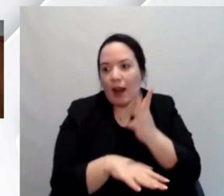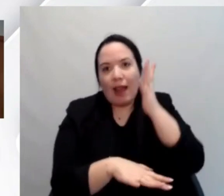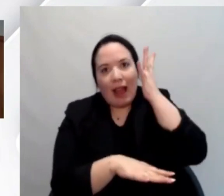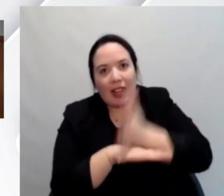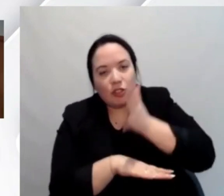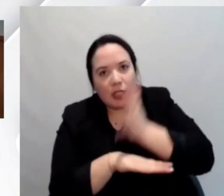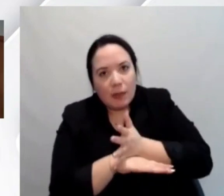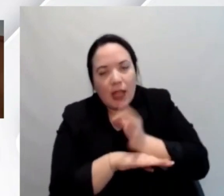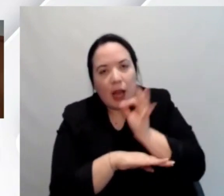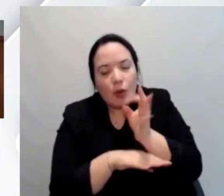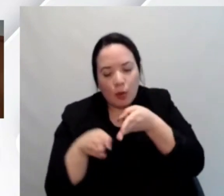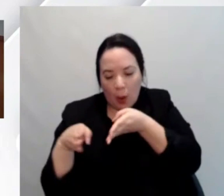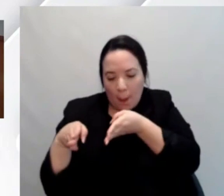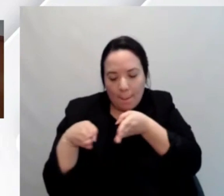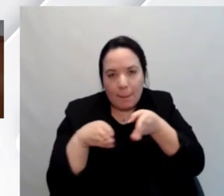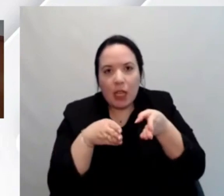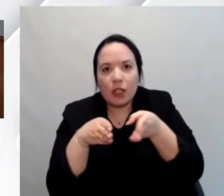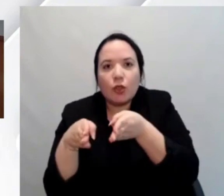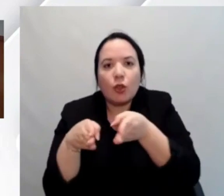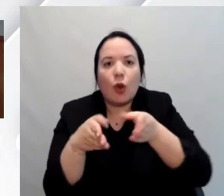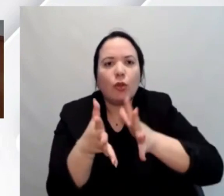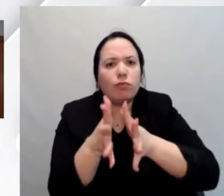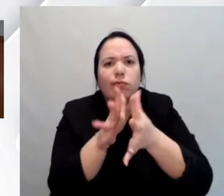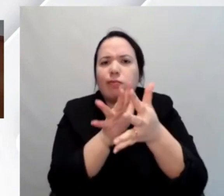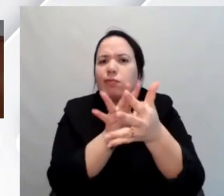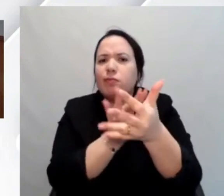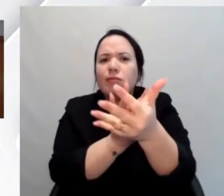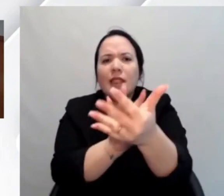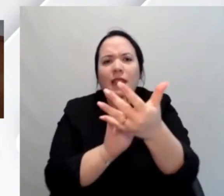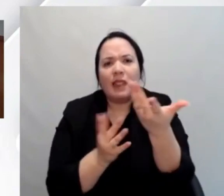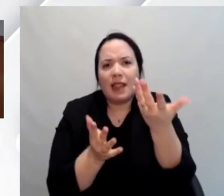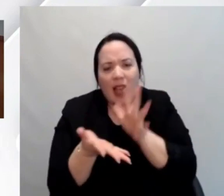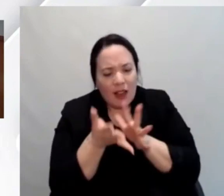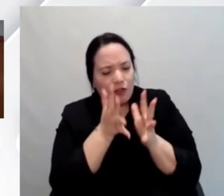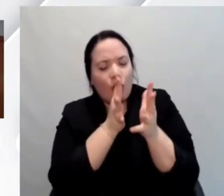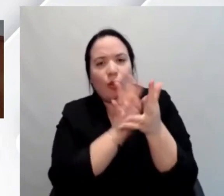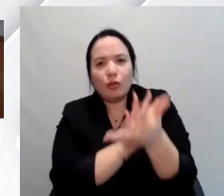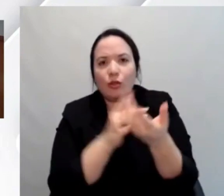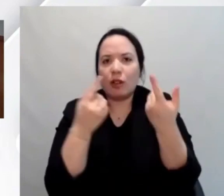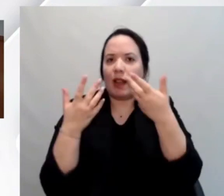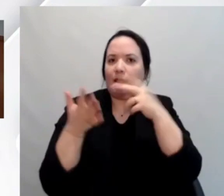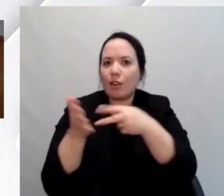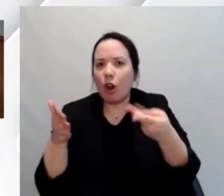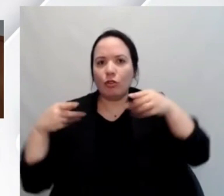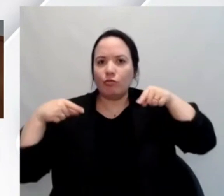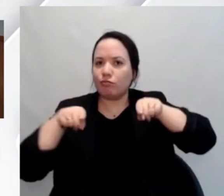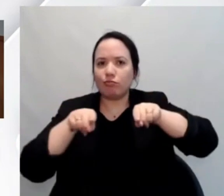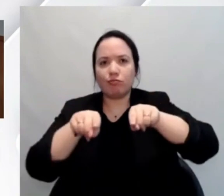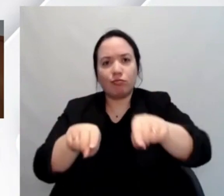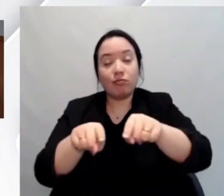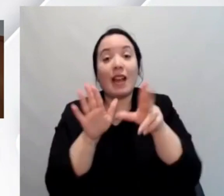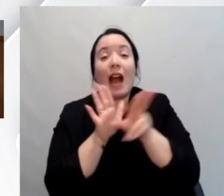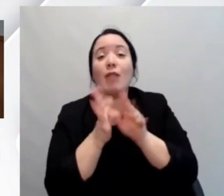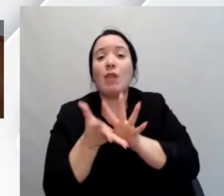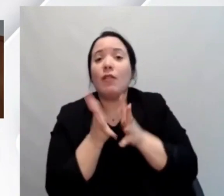un percorso in continua evoluzione. in continua evoluzione con l'evoluzione tecnologica e le app si sono evolute particolarmente a